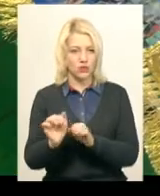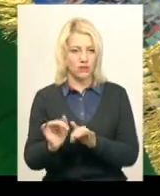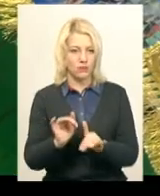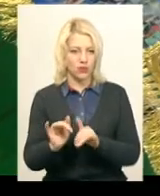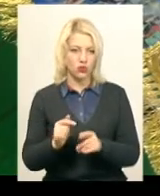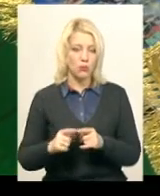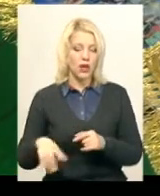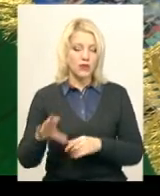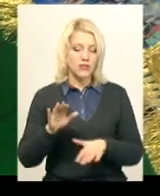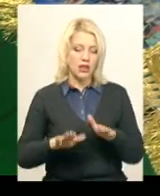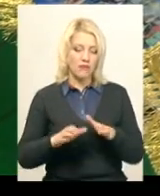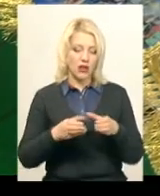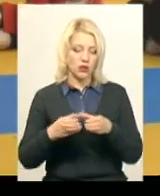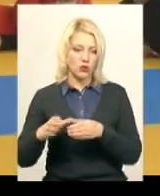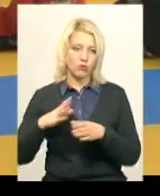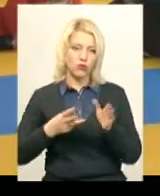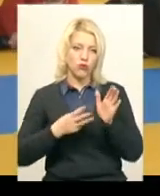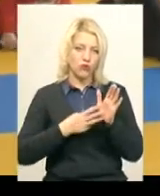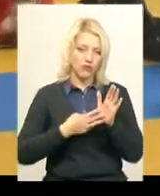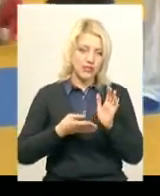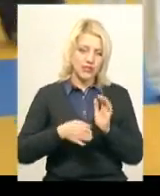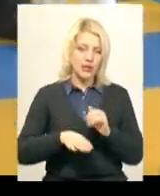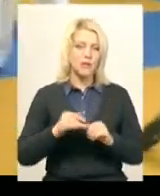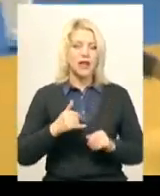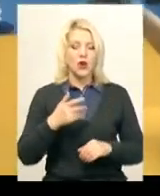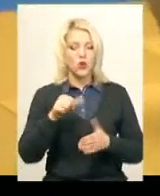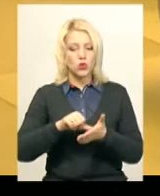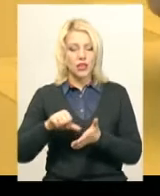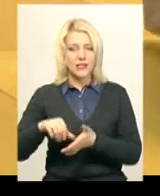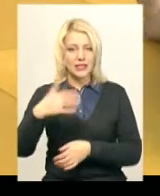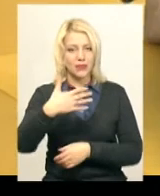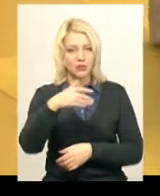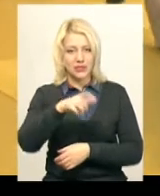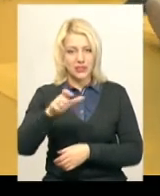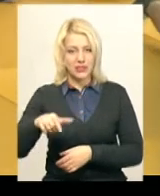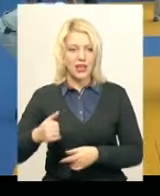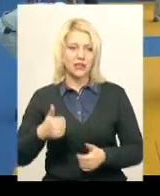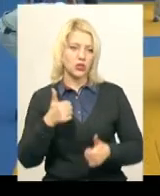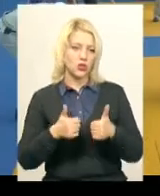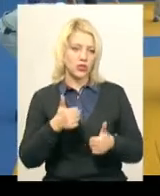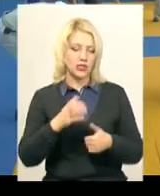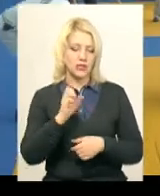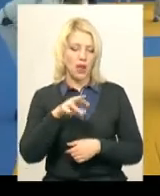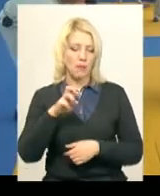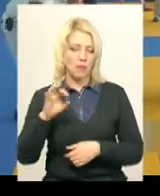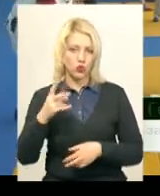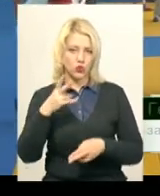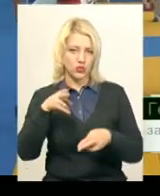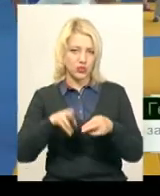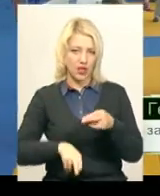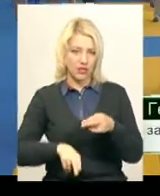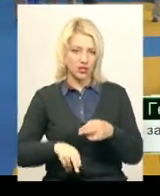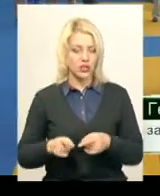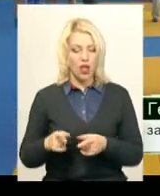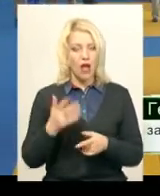Усіх вагових категорій було вісім, учасників близько 50 і змагання самбо сьогодні завершилися. Вони готувалися досить